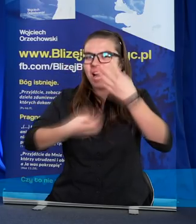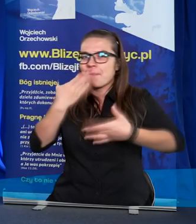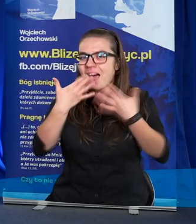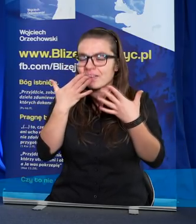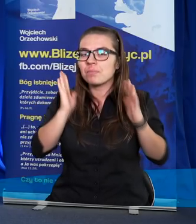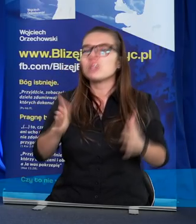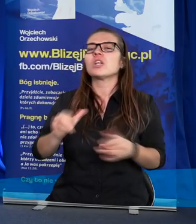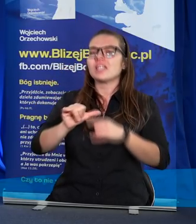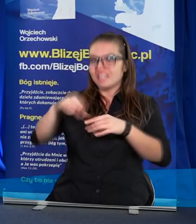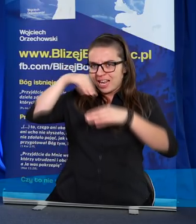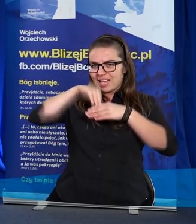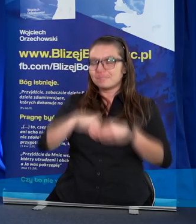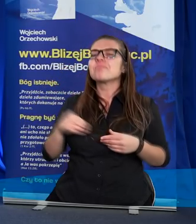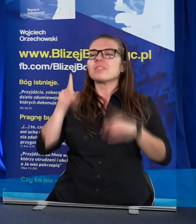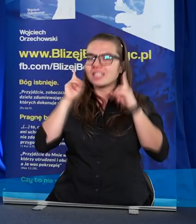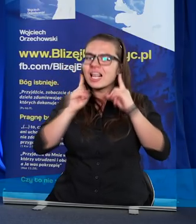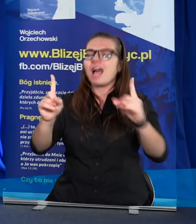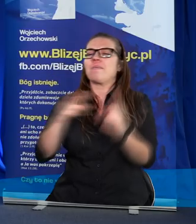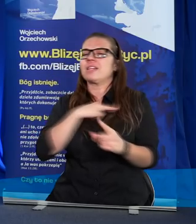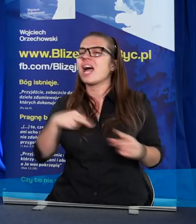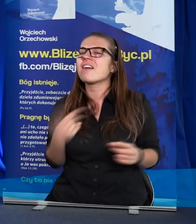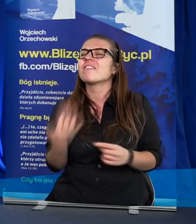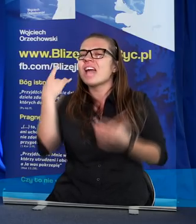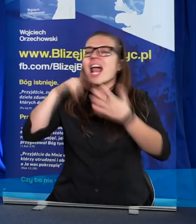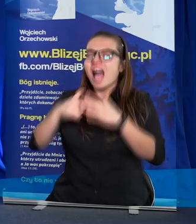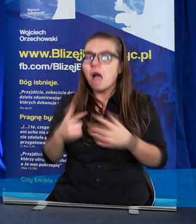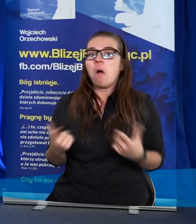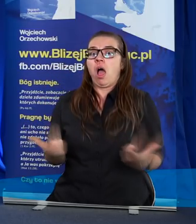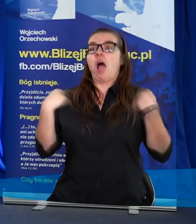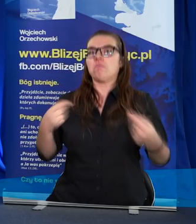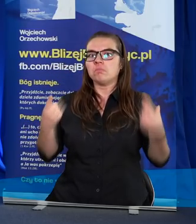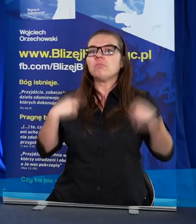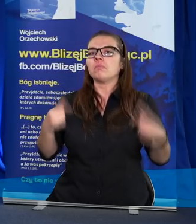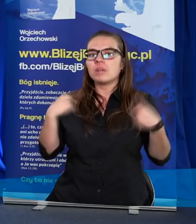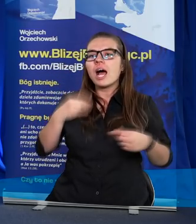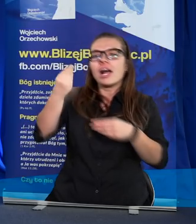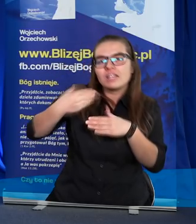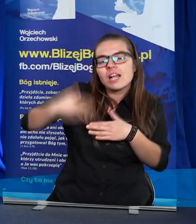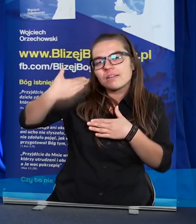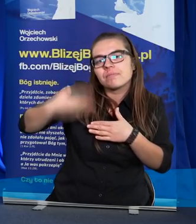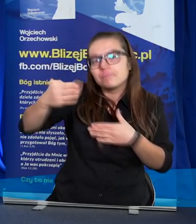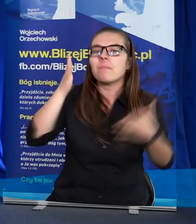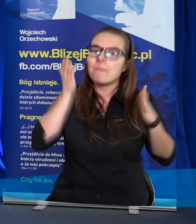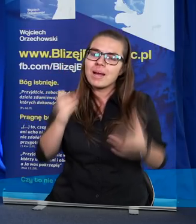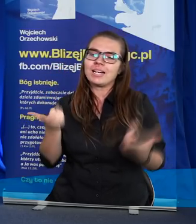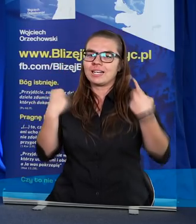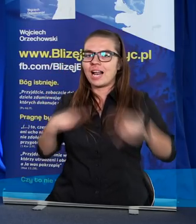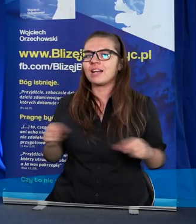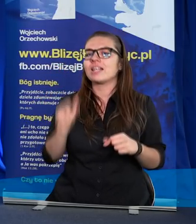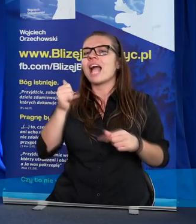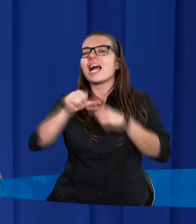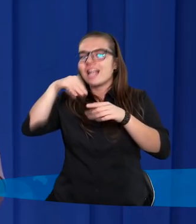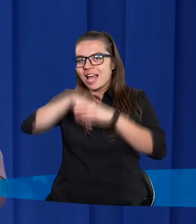że Pan Bóg naprawdę nas wielokrotnie już zaskoczył i jeszcze zaskoczy tym, kim jest, jaki dobry jest dla nas.